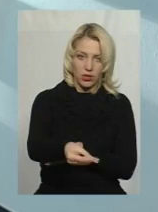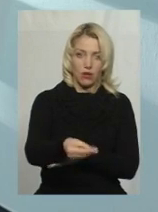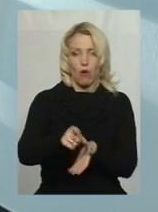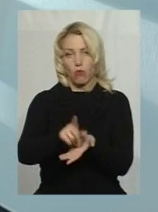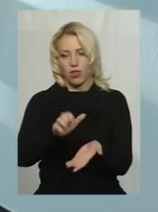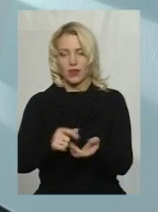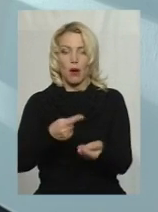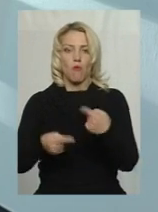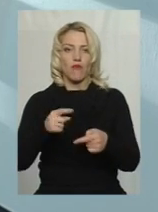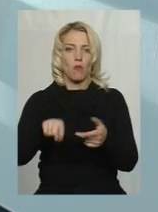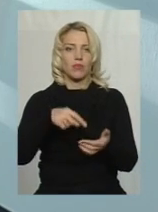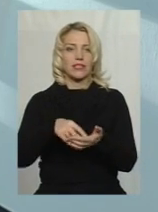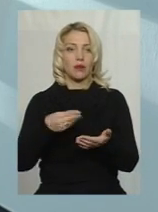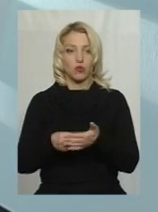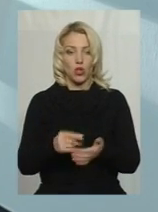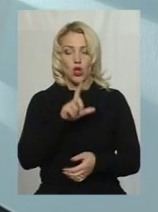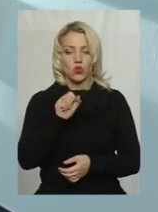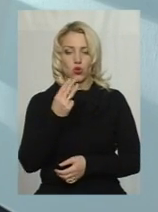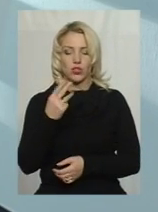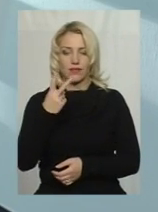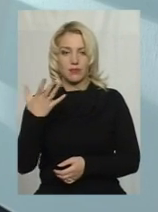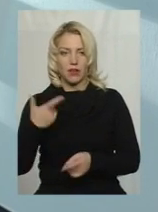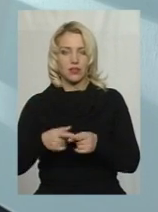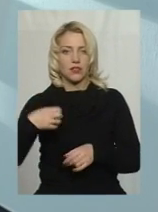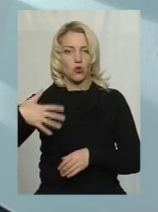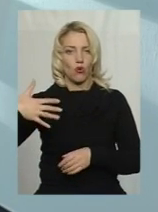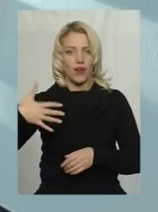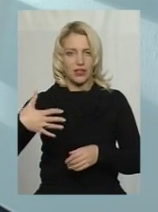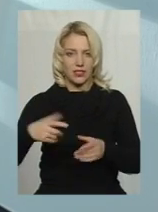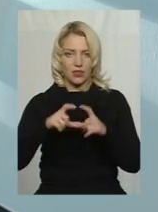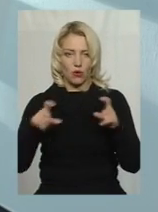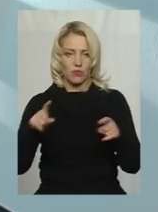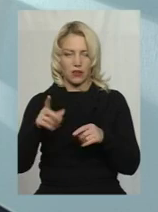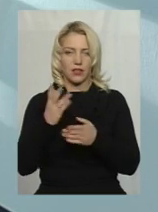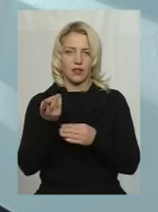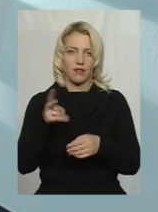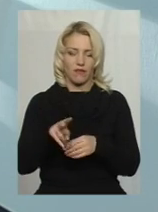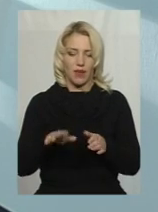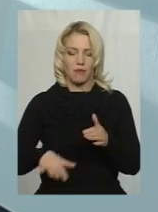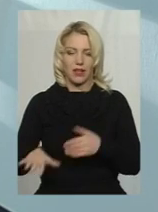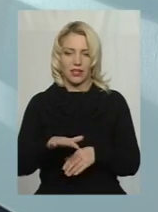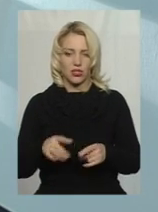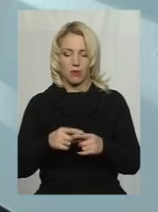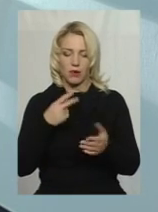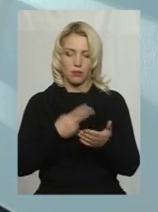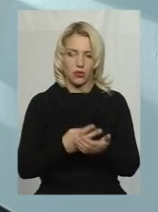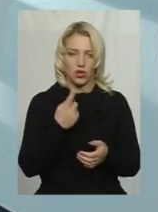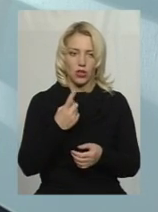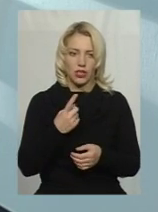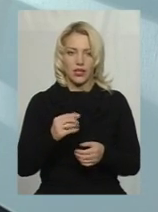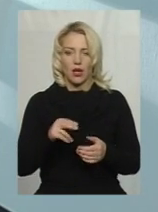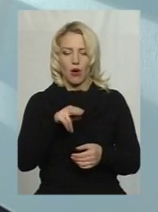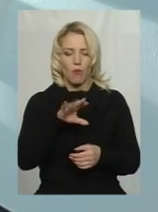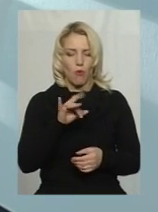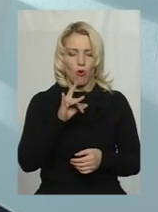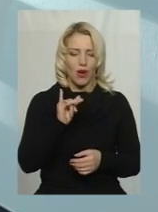містковий бюджет. По ЗОЖ-25, це дороговартісний об'єкт, тому що там два майданчика передбачається, один з поліуретановим покриттям,